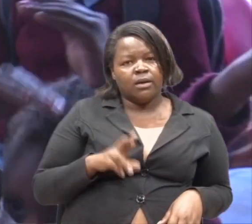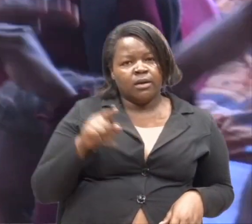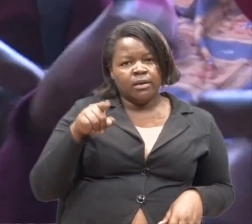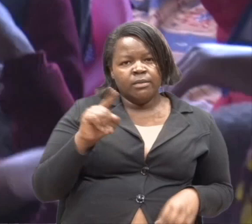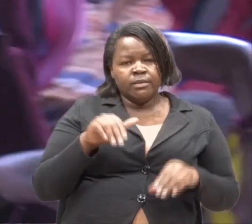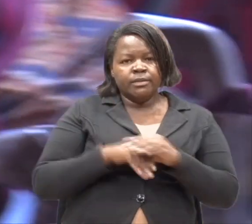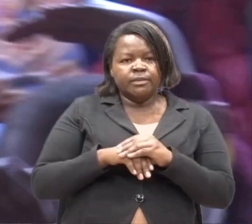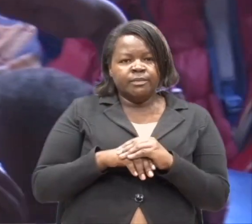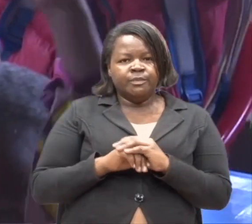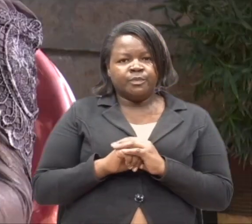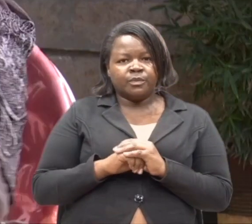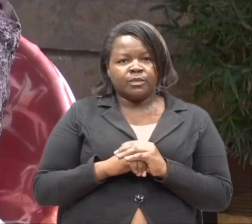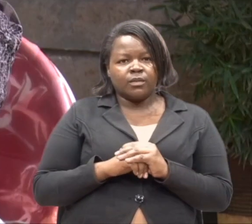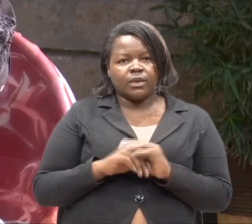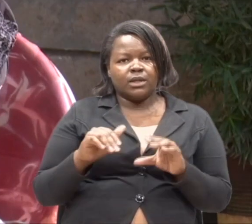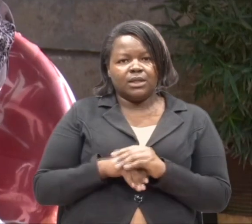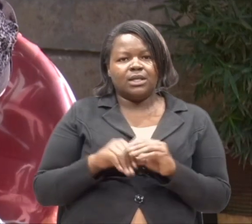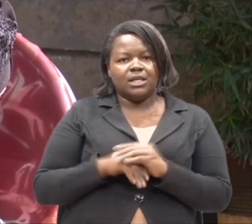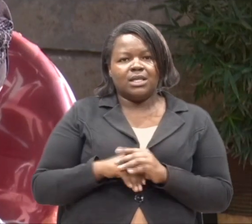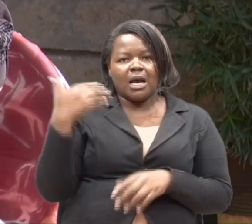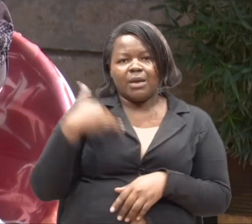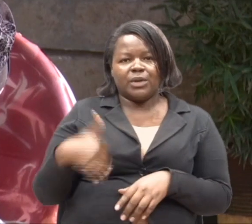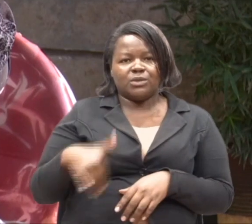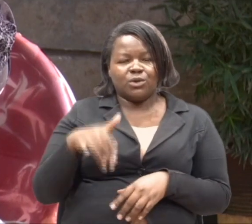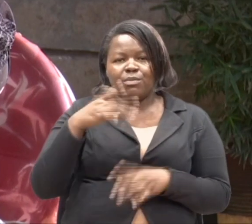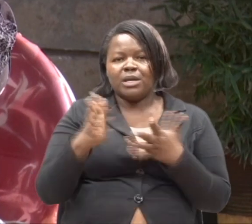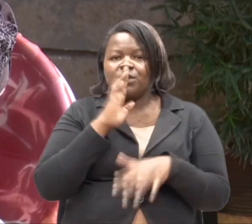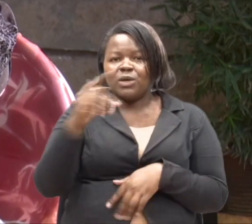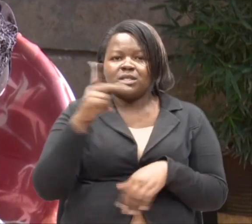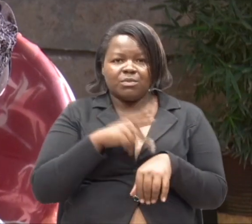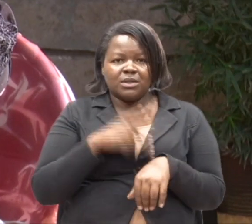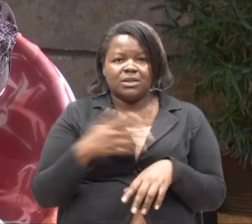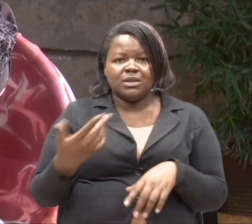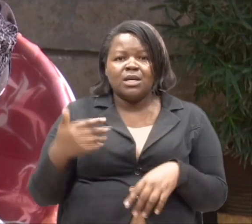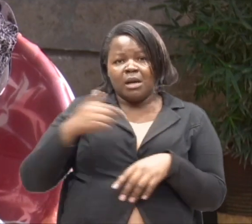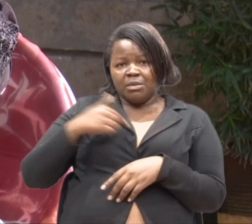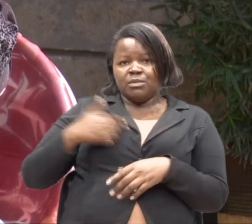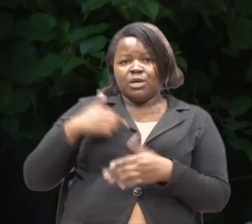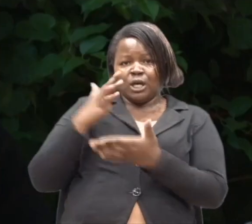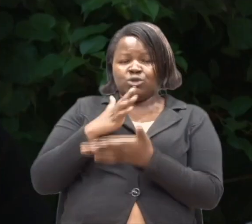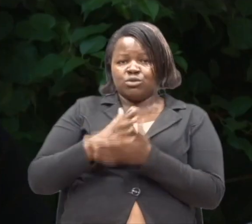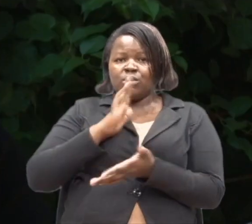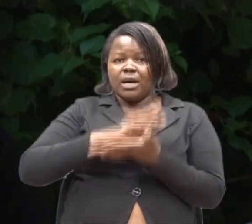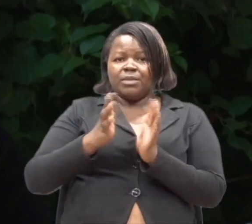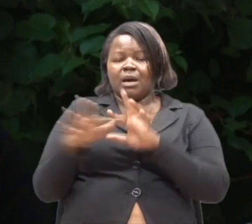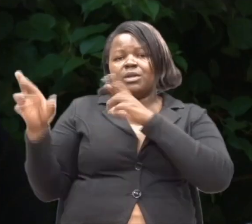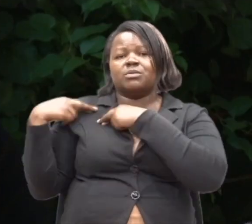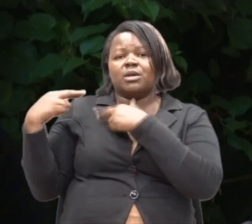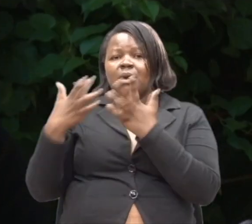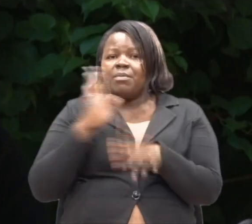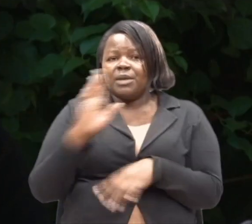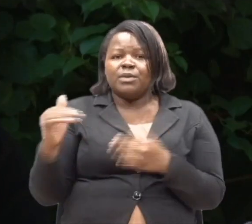kitengo cha muajibikaji mko. Na jibikanga, wakati maybe